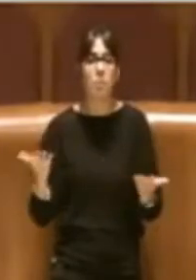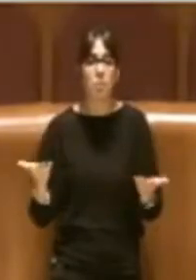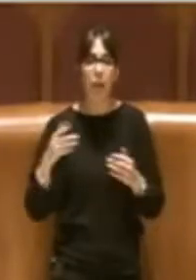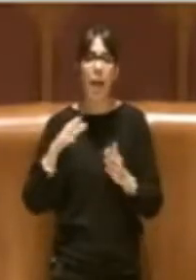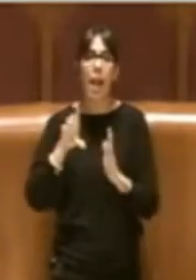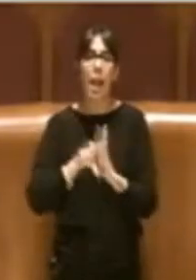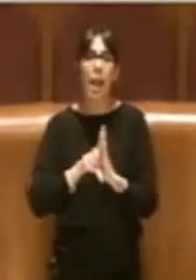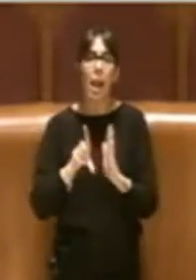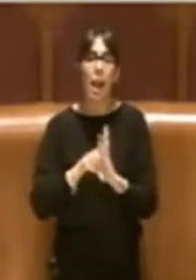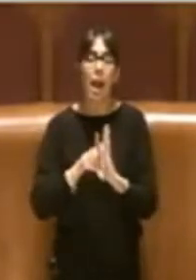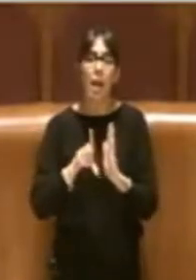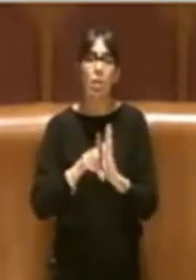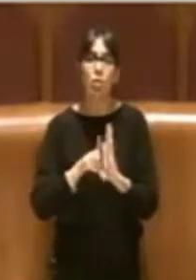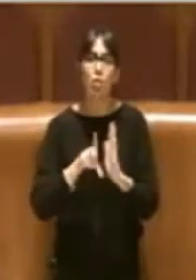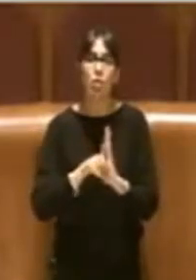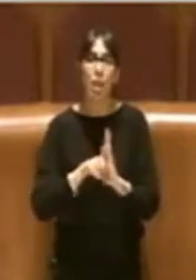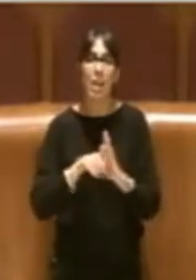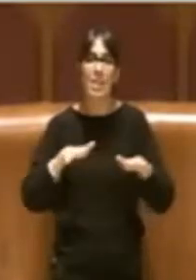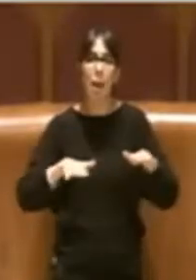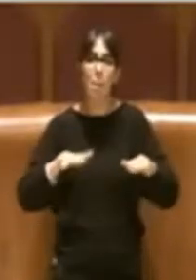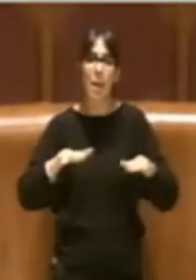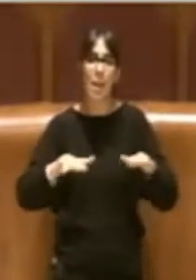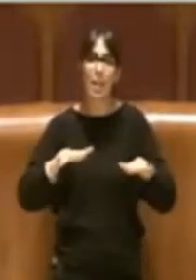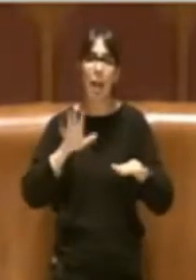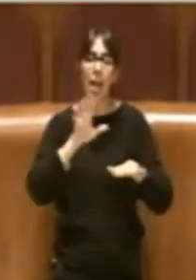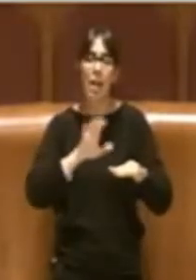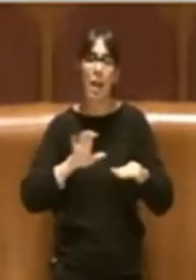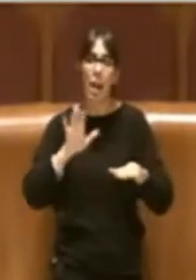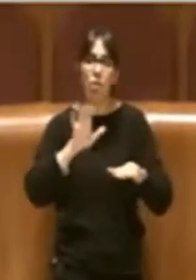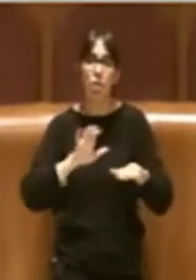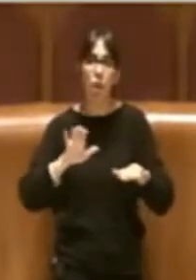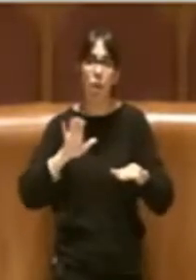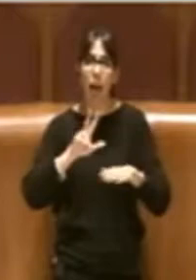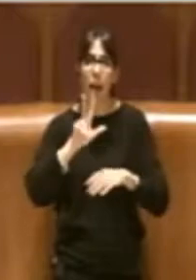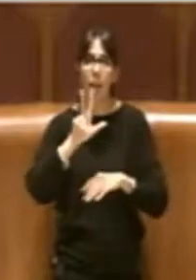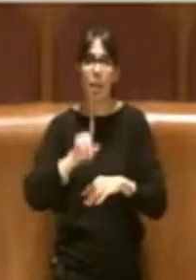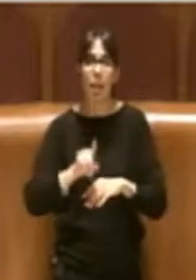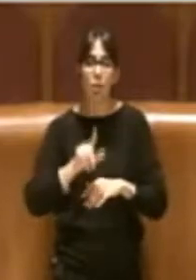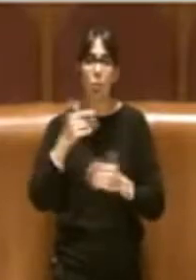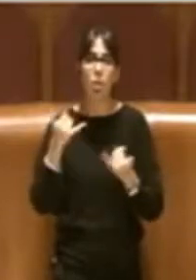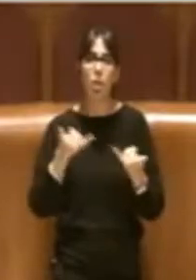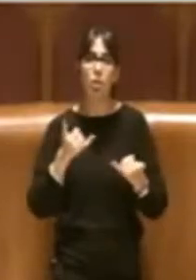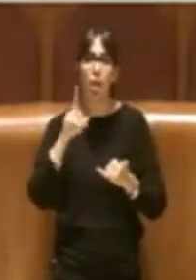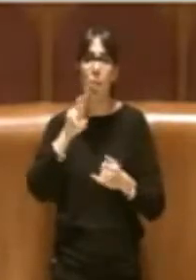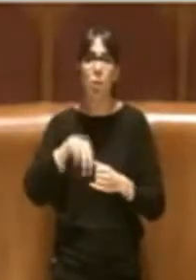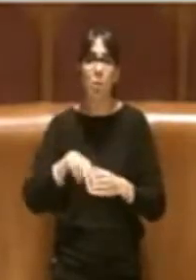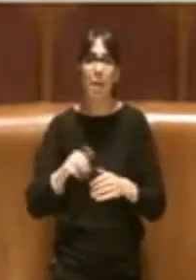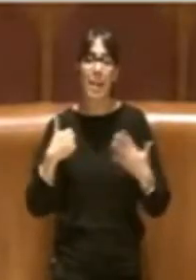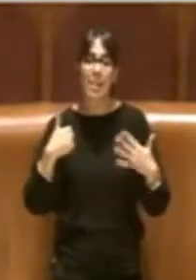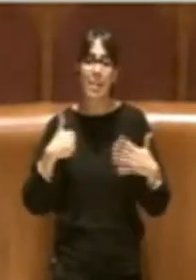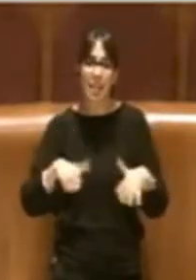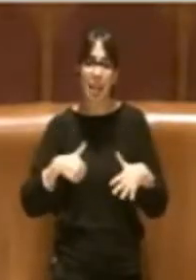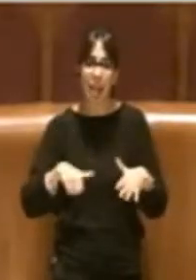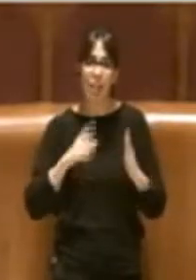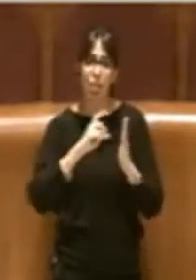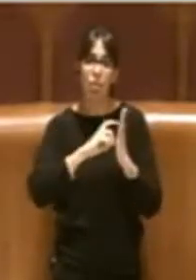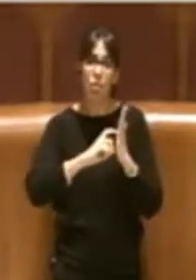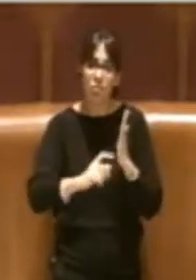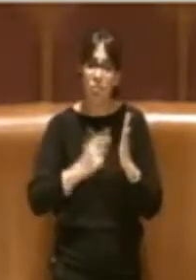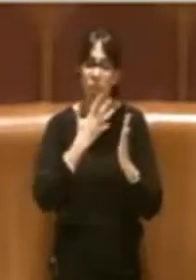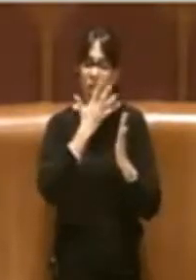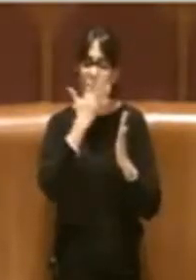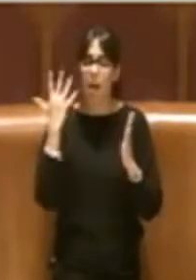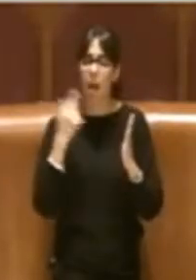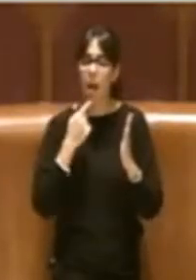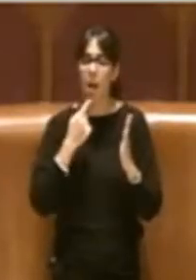legge di stabilità regionale del 31 dicembre 2016 era chiaramente